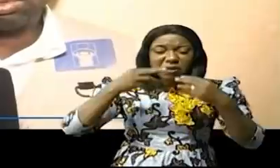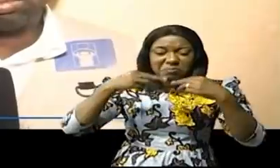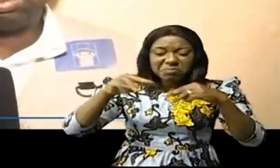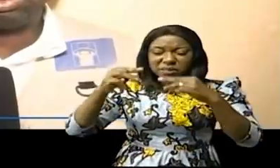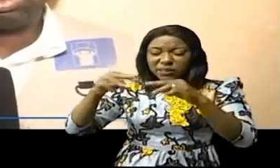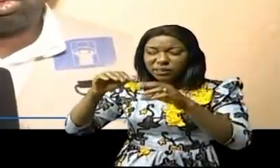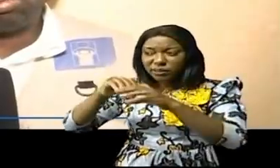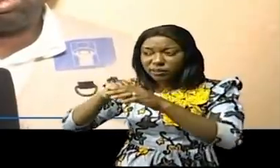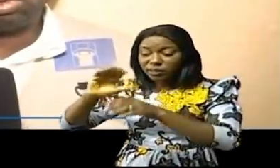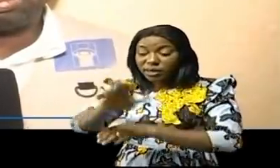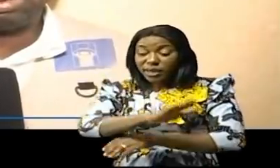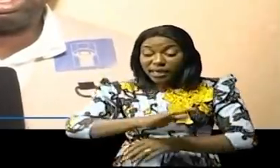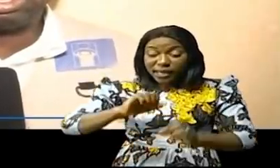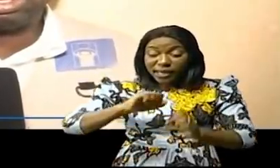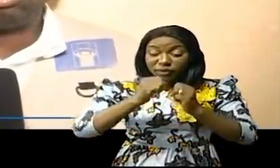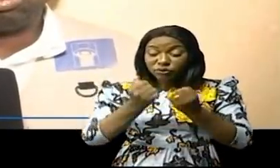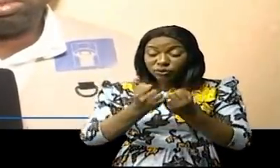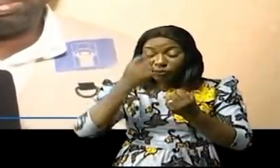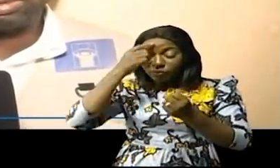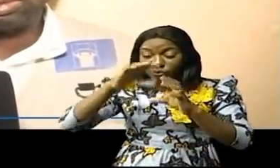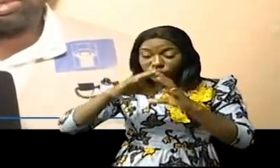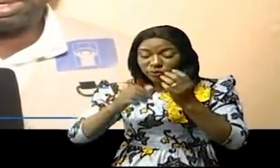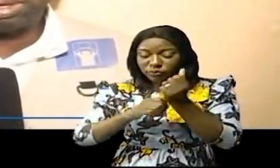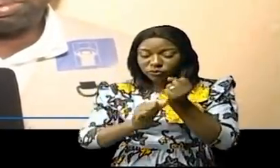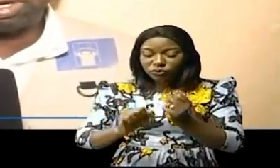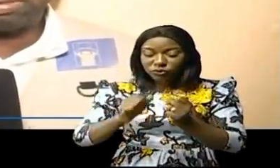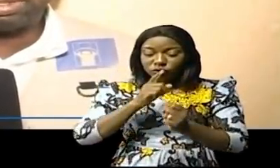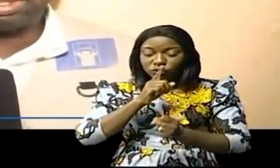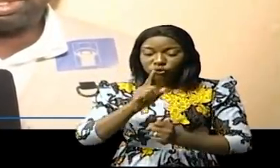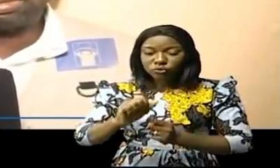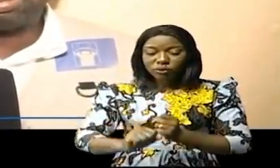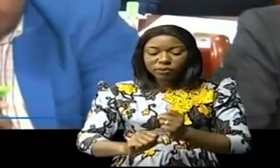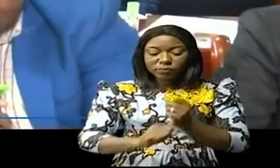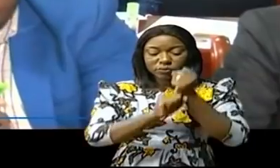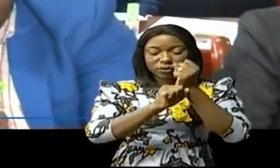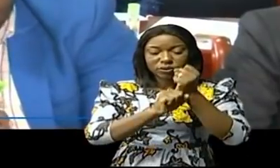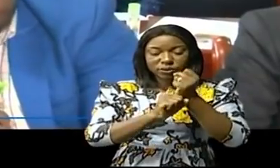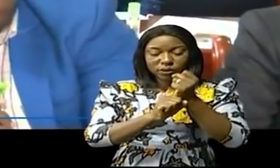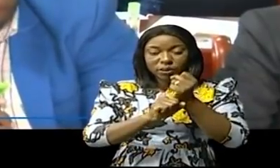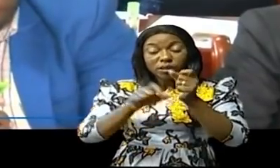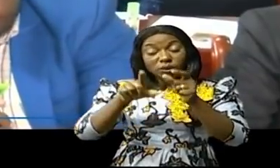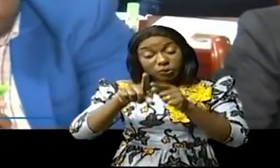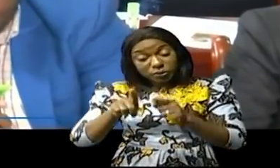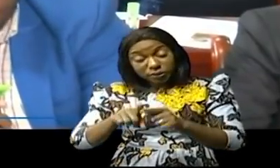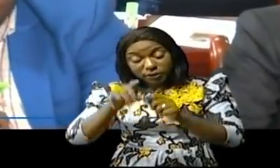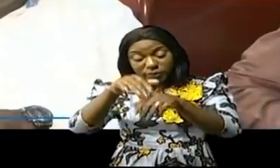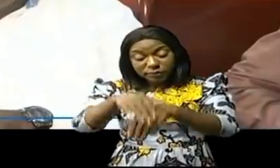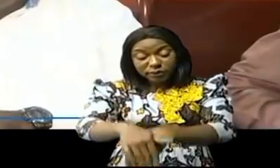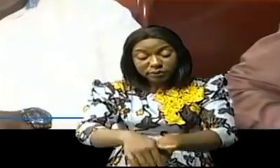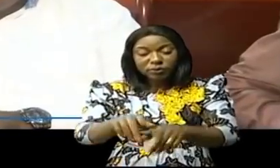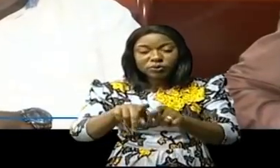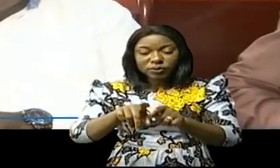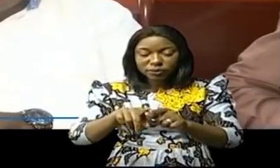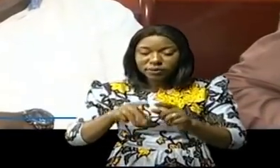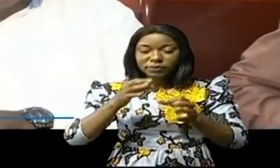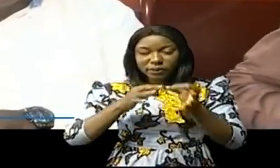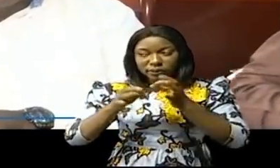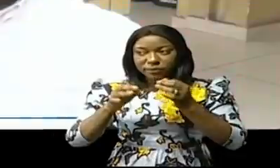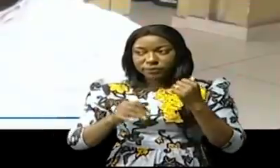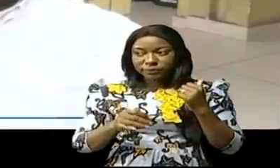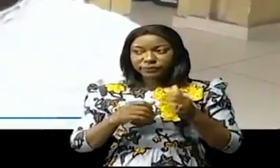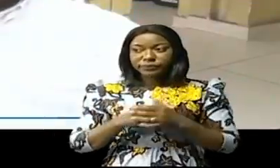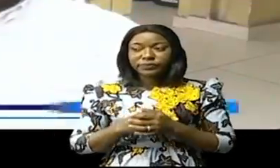association pour que tout le monde soit protégé, qu'on n'oublie personne par rapport à la vaccination. Les participants à cet atelier se sont exprimés.